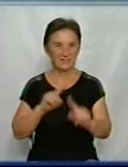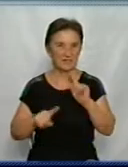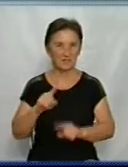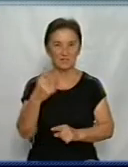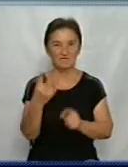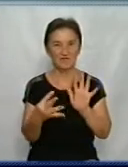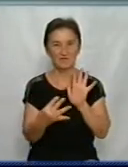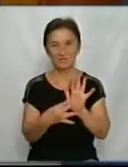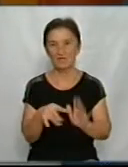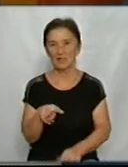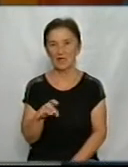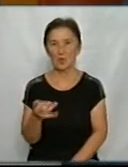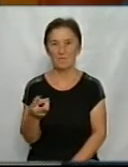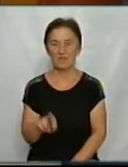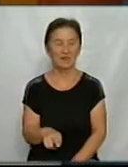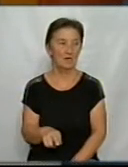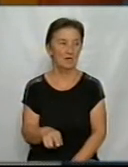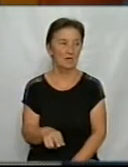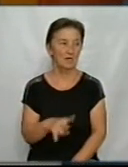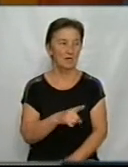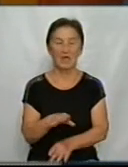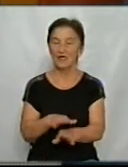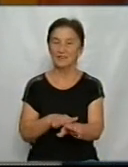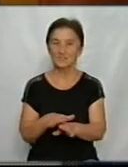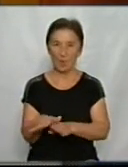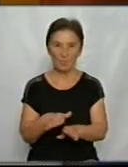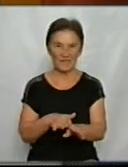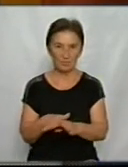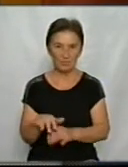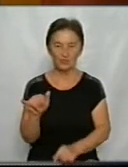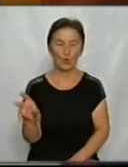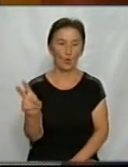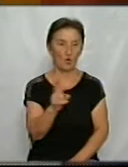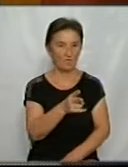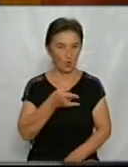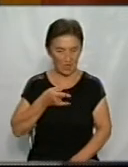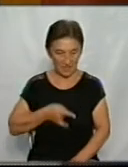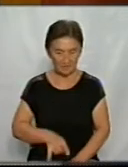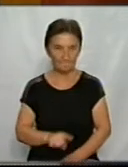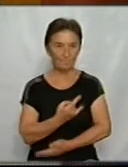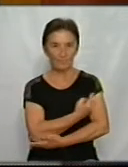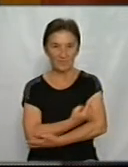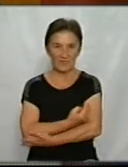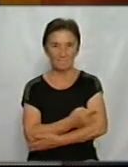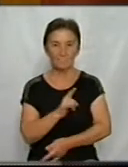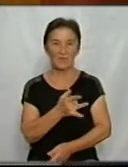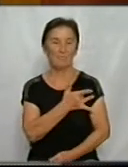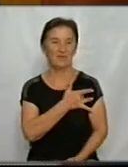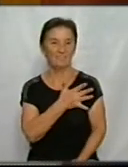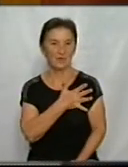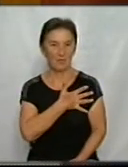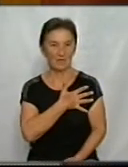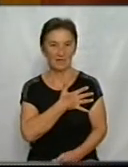29 липня. Забезпечити відкриття громадянам, у яких народилася дитина, Комерційному банку «Приватбанк»